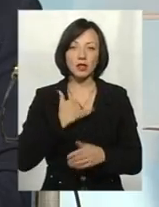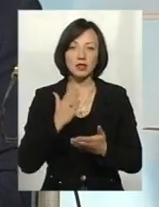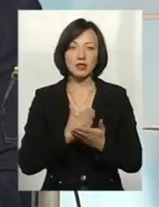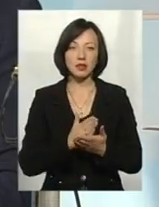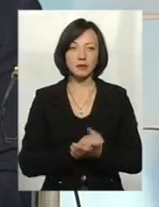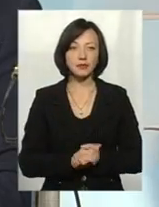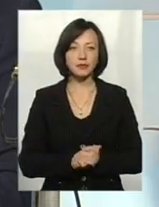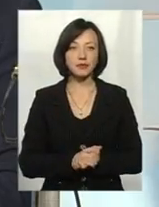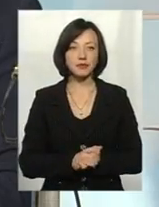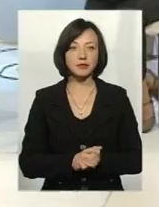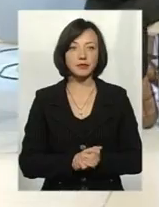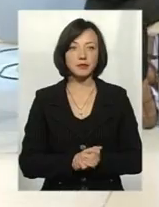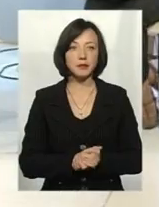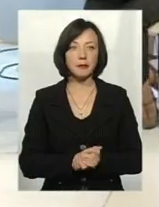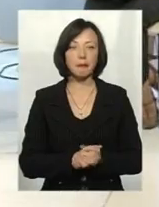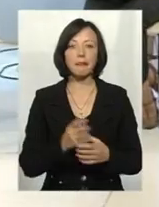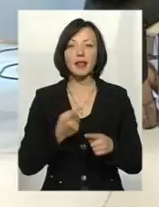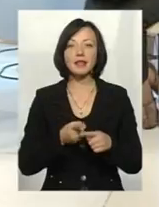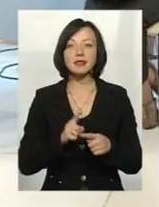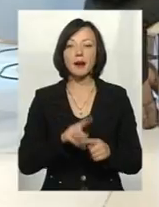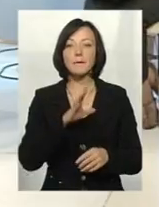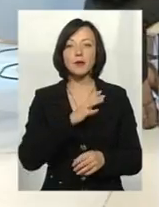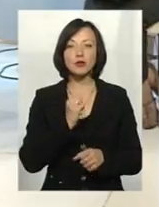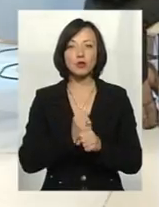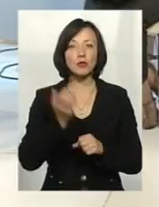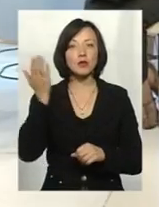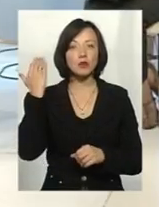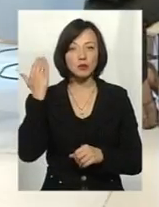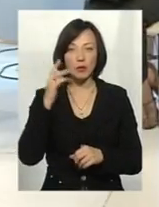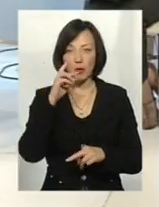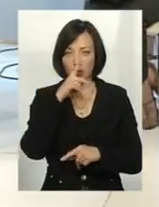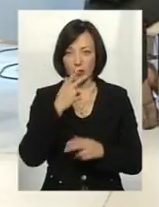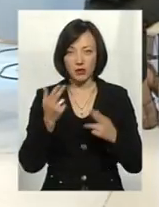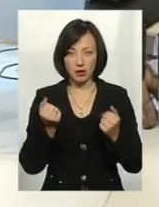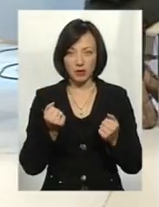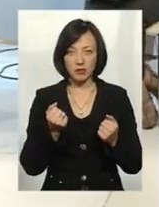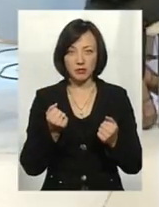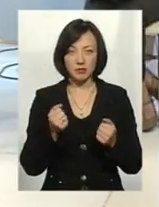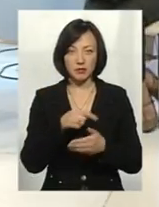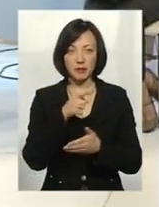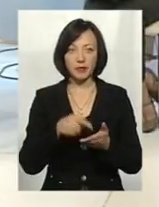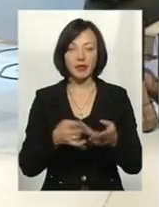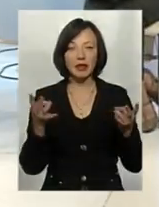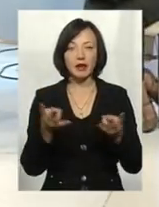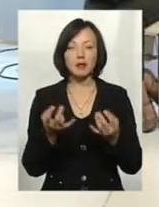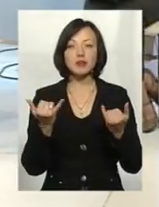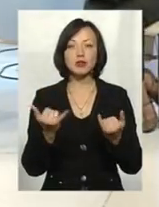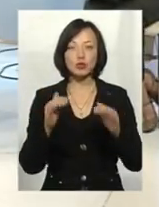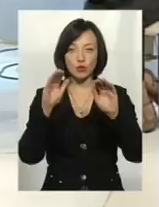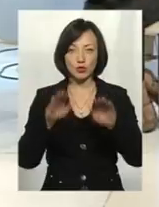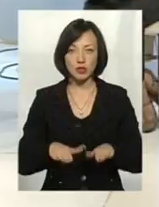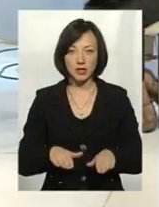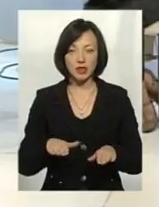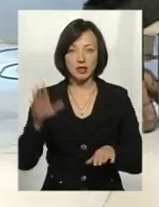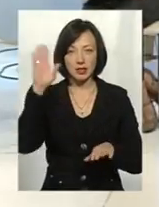висока зарегулюваність. Тобто, це було зроблено в певний час, помилково, так виходить? Треба зараз що? Спустити ставки?